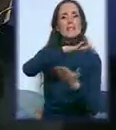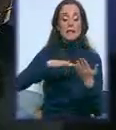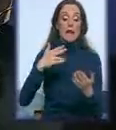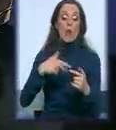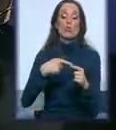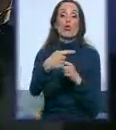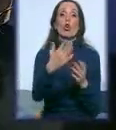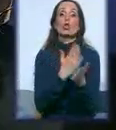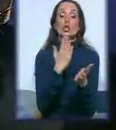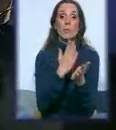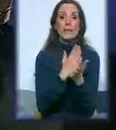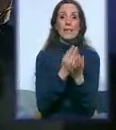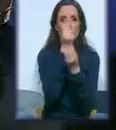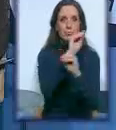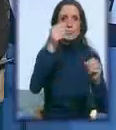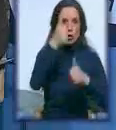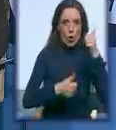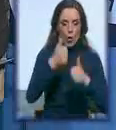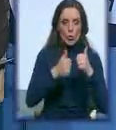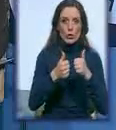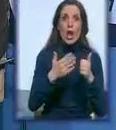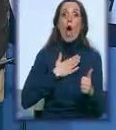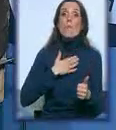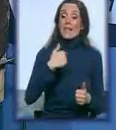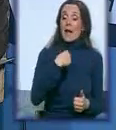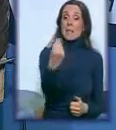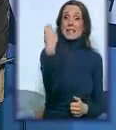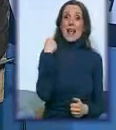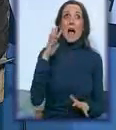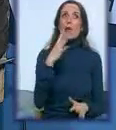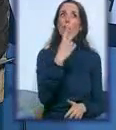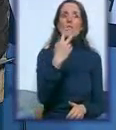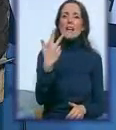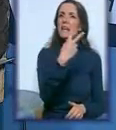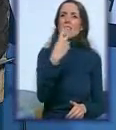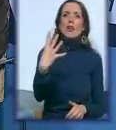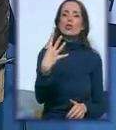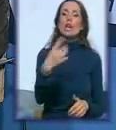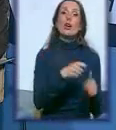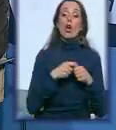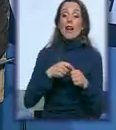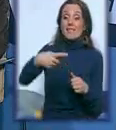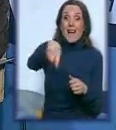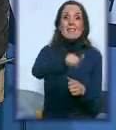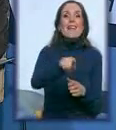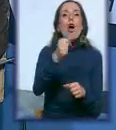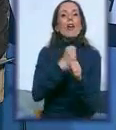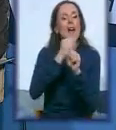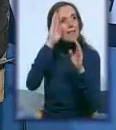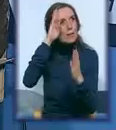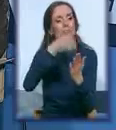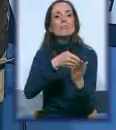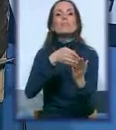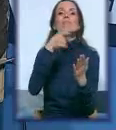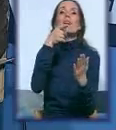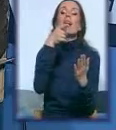Mislim, da, nisu u pitanju. Međutim, opet se nama javilo oko 23-4 organizacije koje se bave zaštitu životne sredine sa